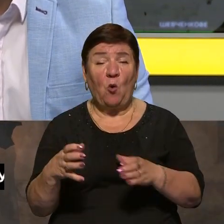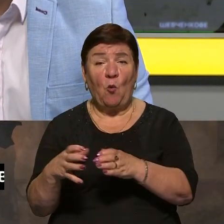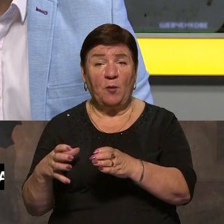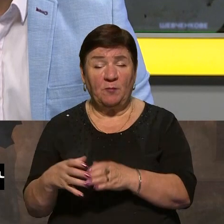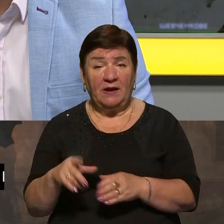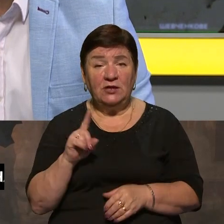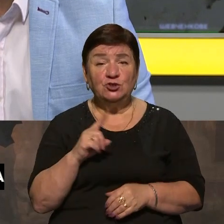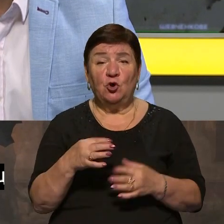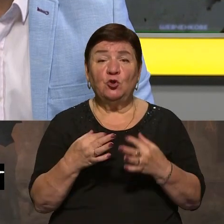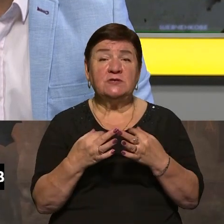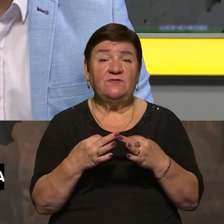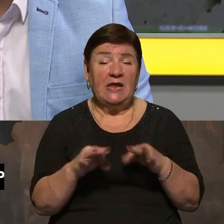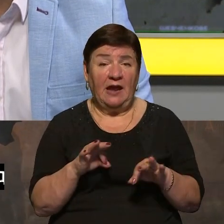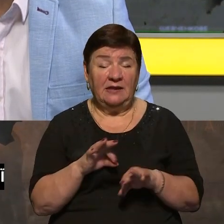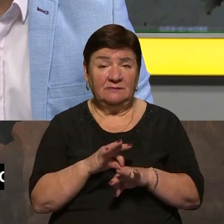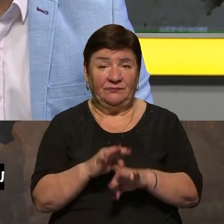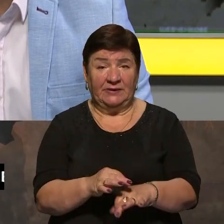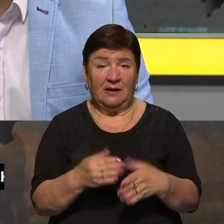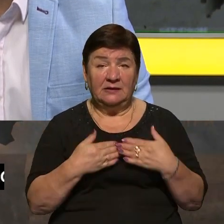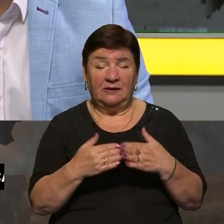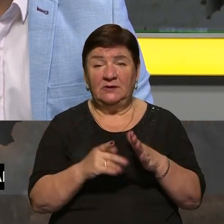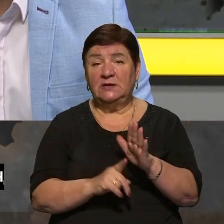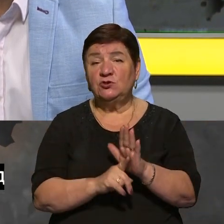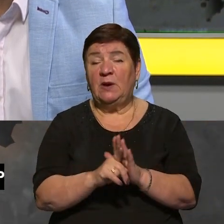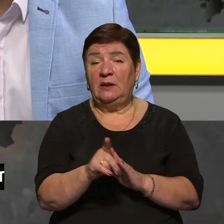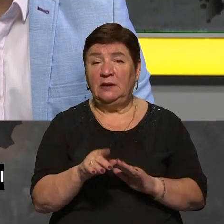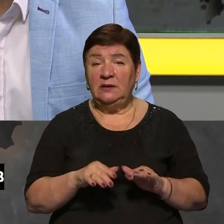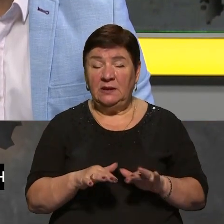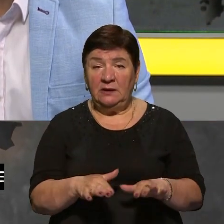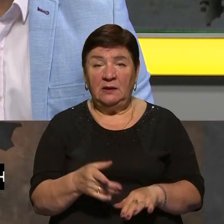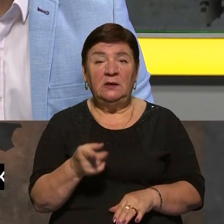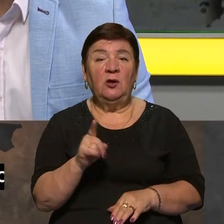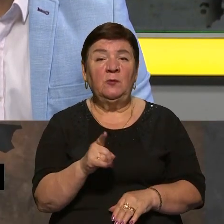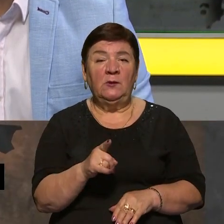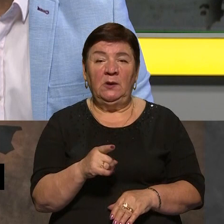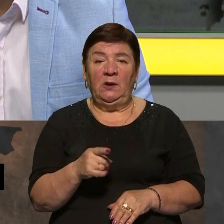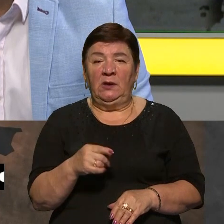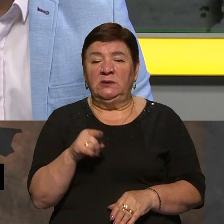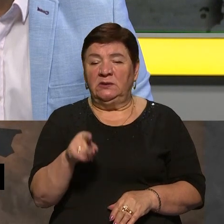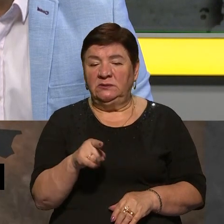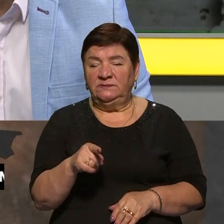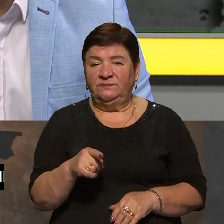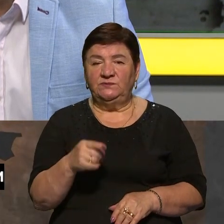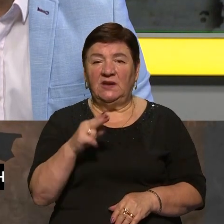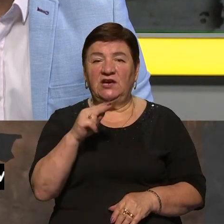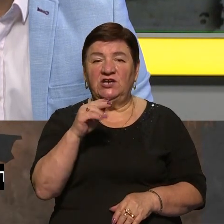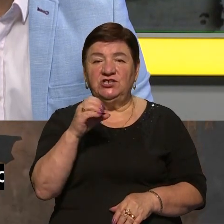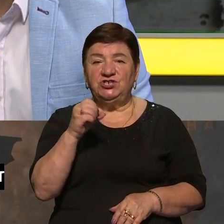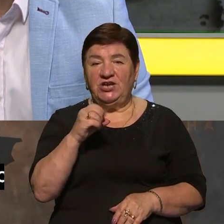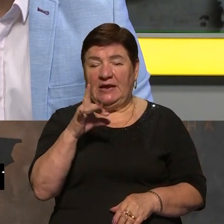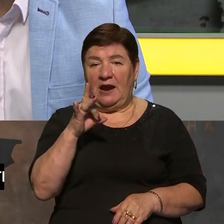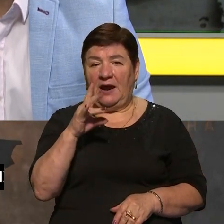дозволяє нам вести наші активні наступальні дії. Тому, безперечно, ось цей Чоренгарський міст,